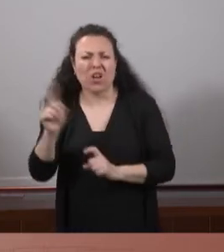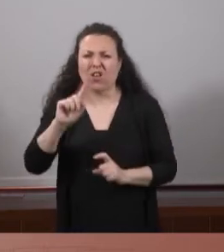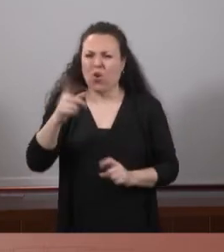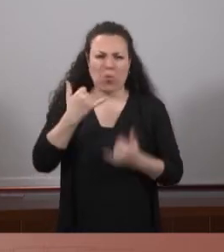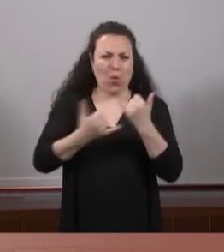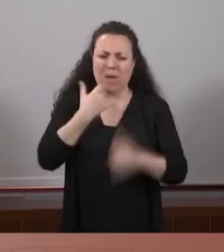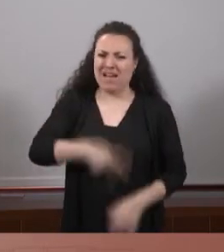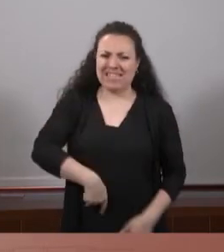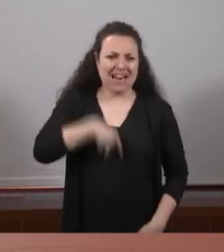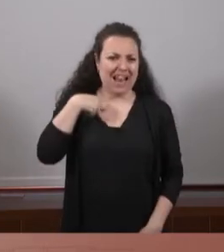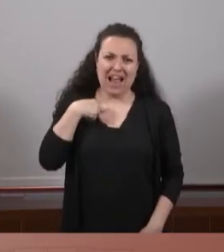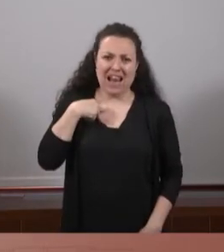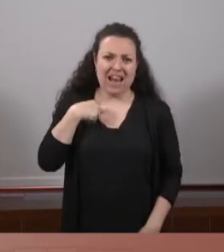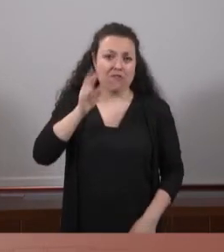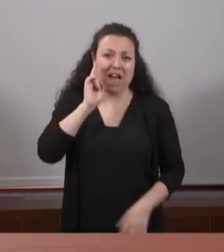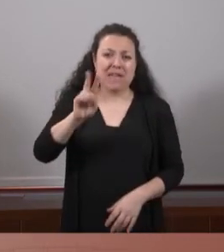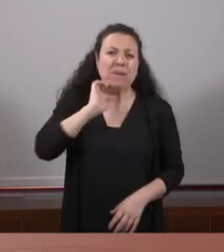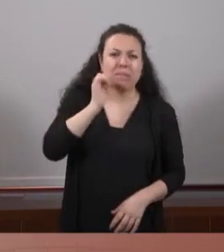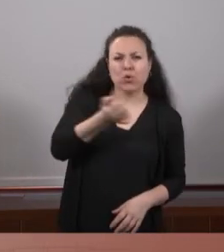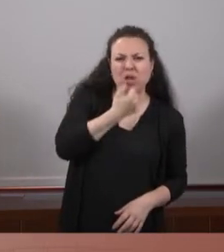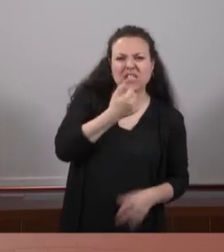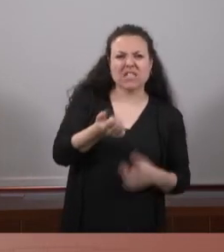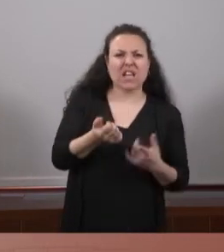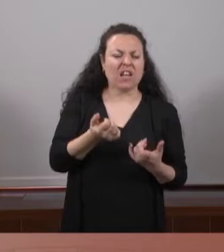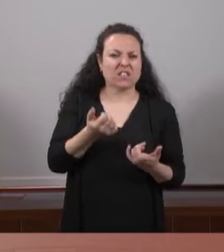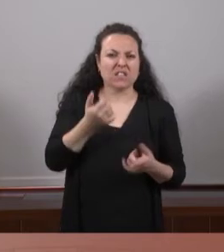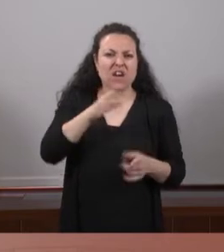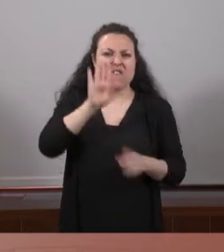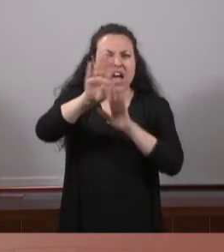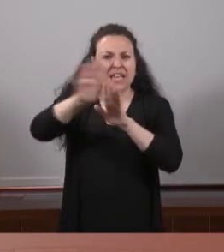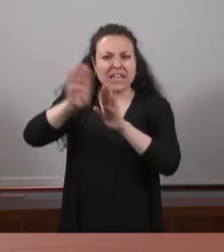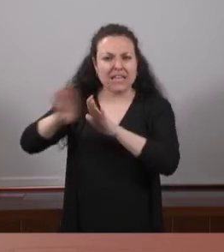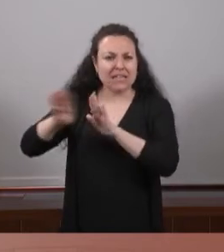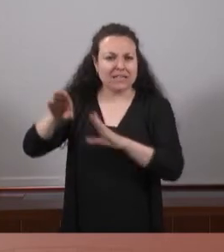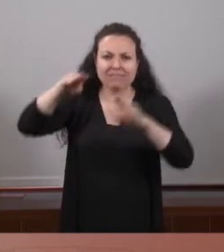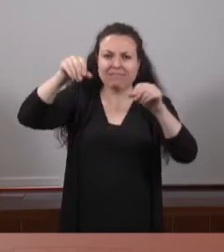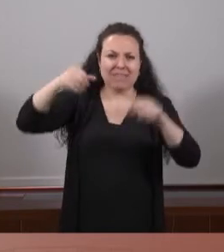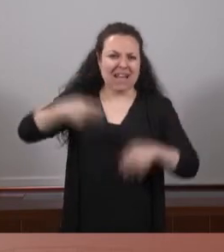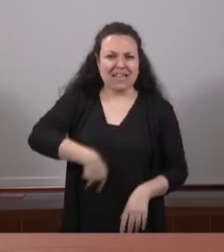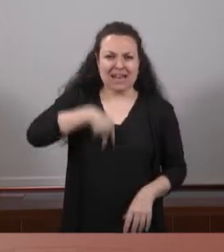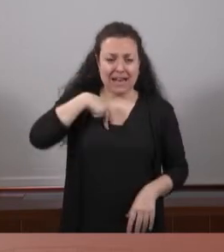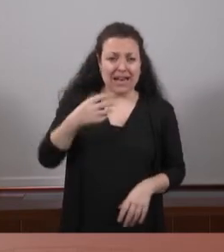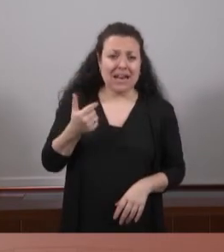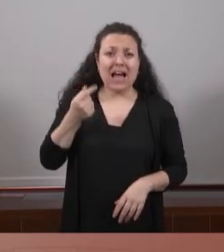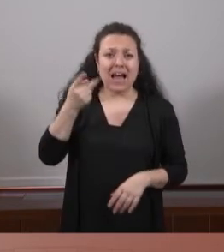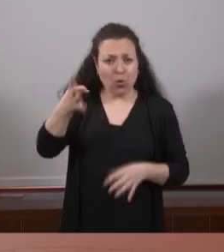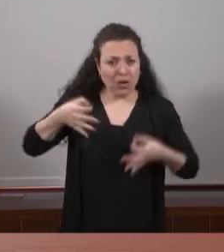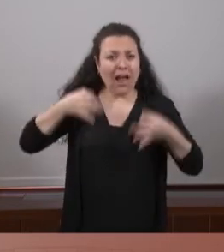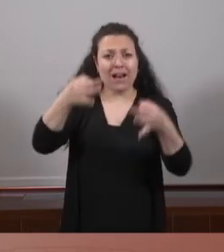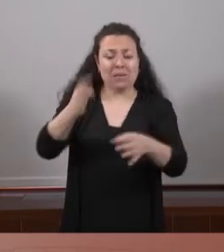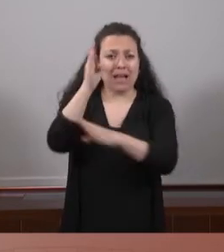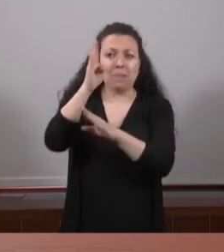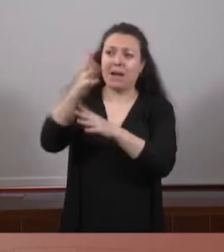generalitzat que veiem en les protestes recurrents de veïns i veïnes arreu del territori, algunes de les quals ens han portat al Parlament, ens